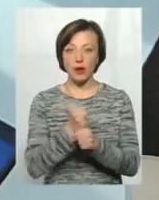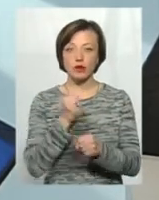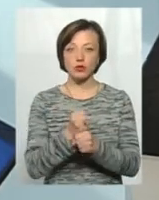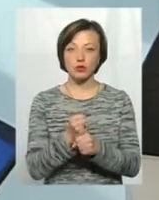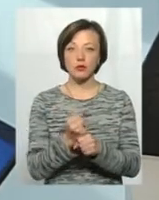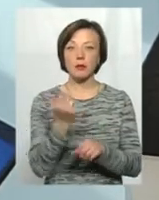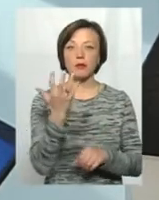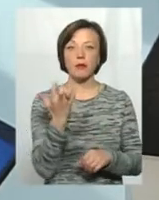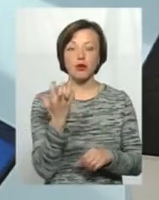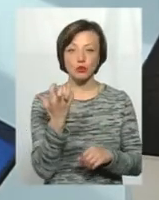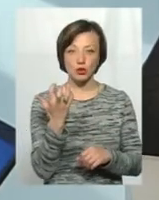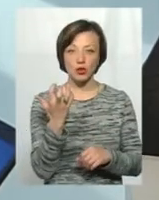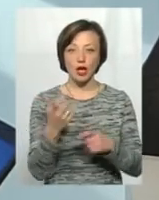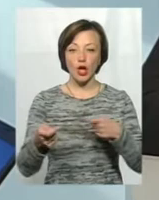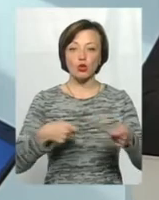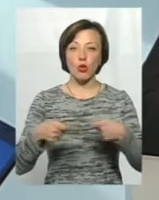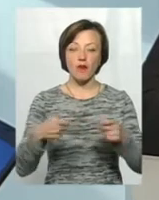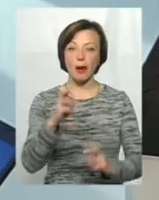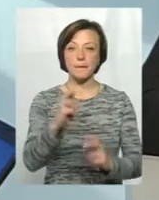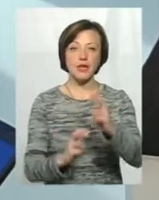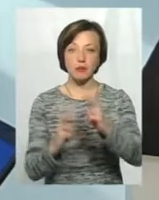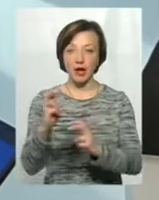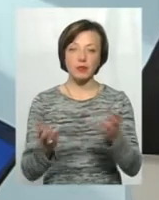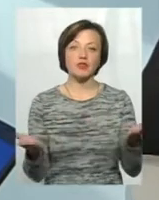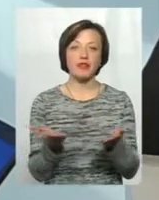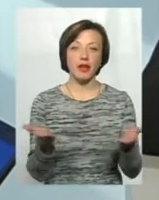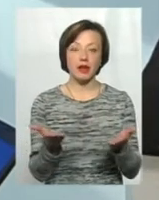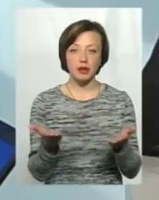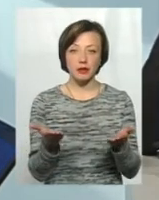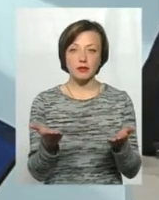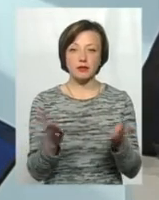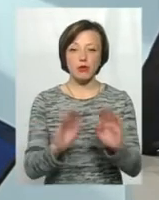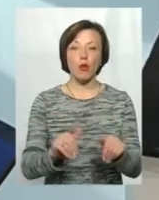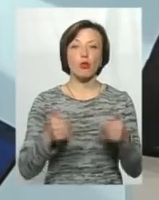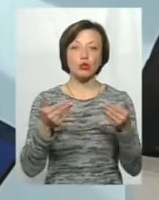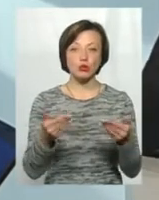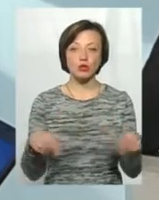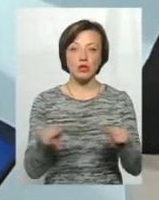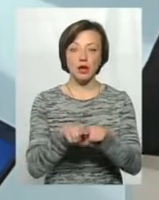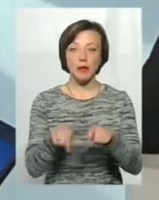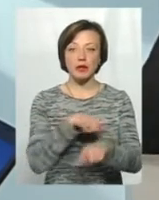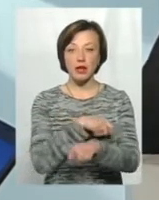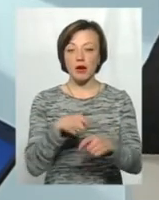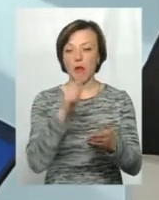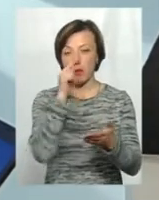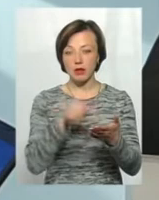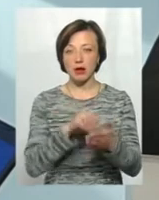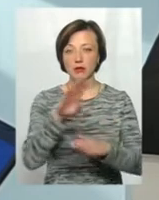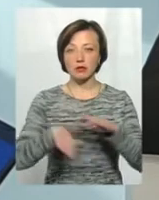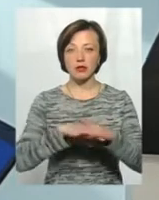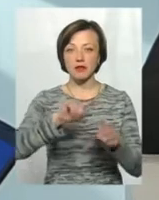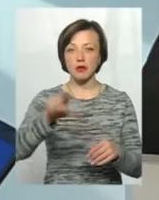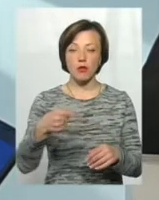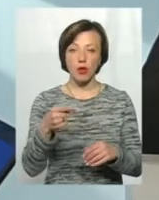порядка 500 торгових підприємств, які і пропонують ті матеріали, які попадають під вимоги